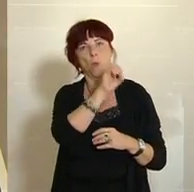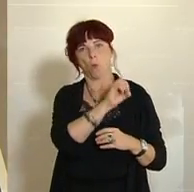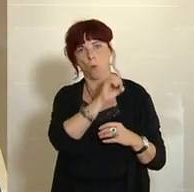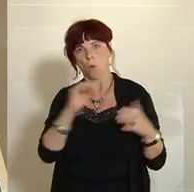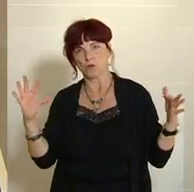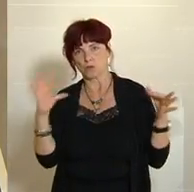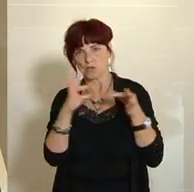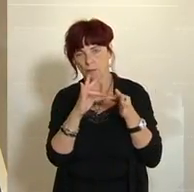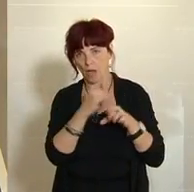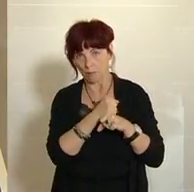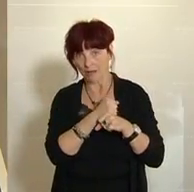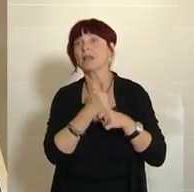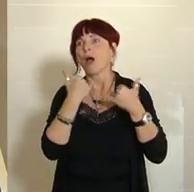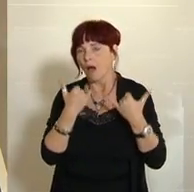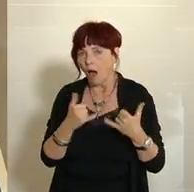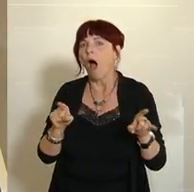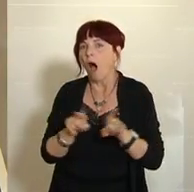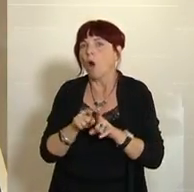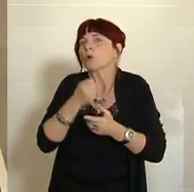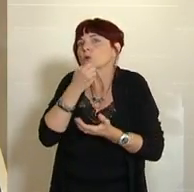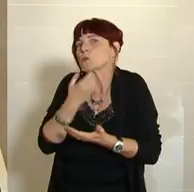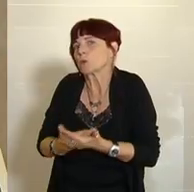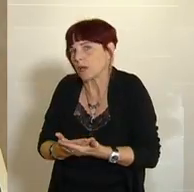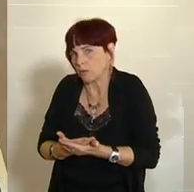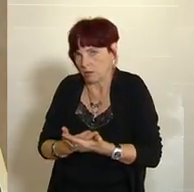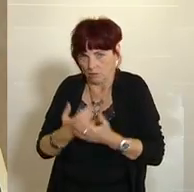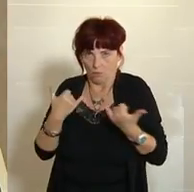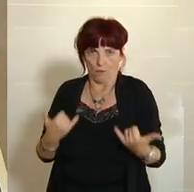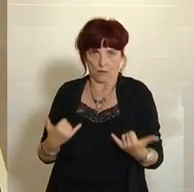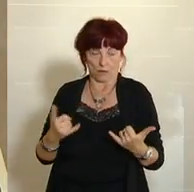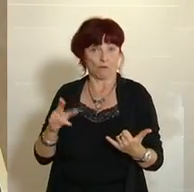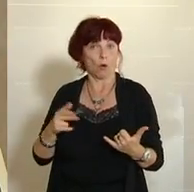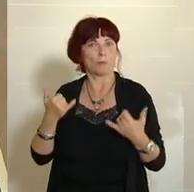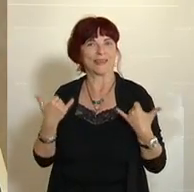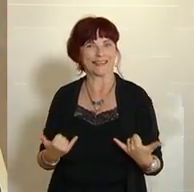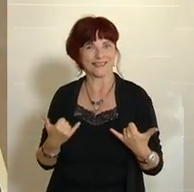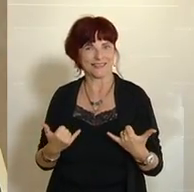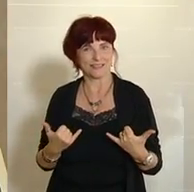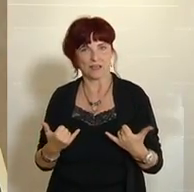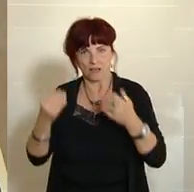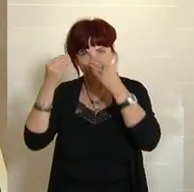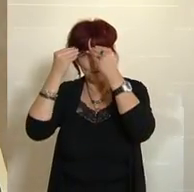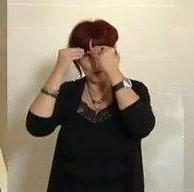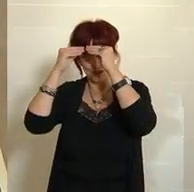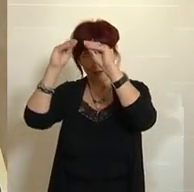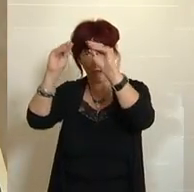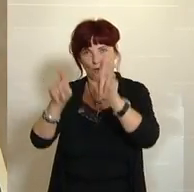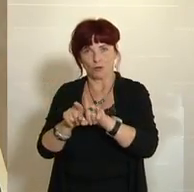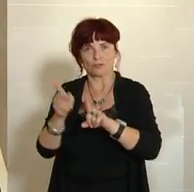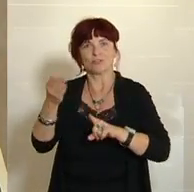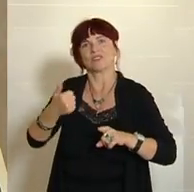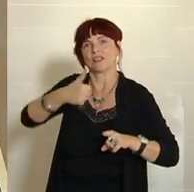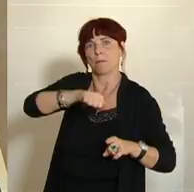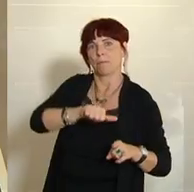gibt sie das auch zu, auch heute. Warum erst jetzt? Weil es natürlich daran lag, dass das Vertrauen schwand, weil die FPÖ in einer